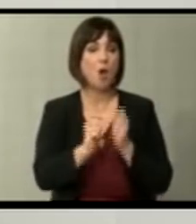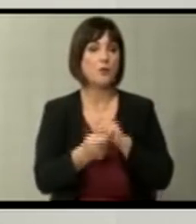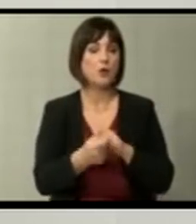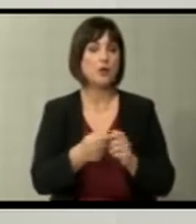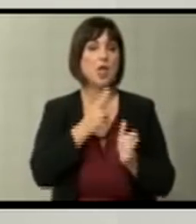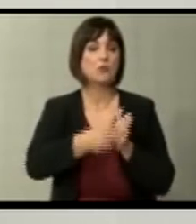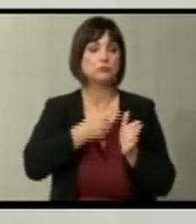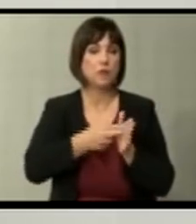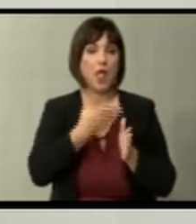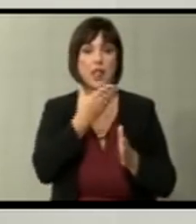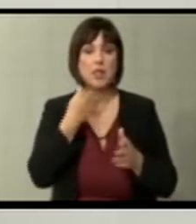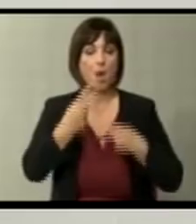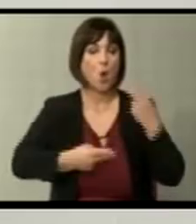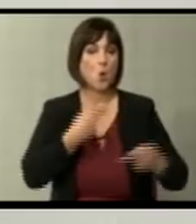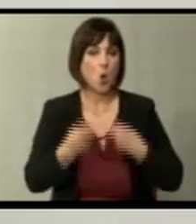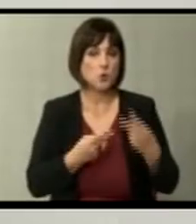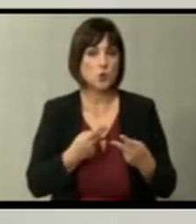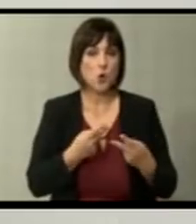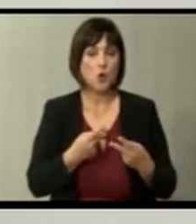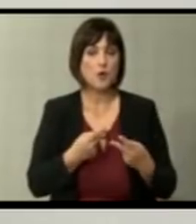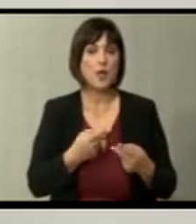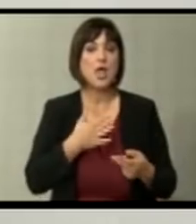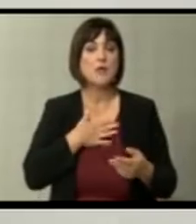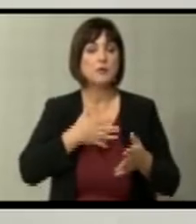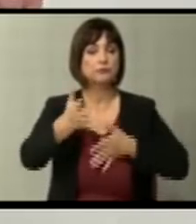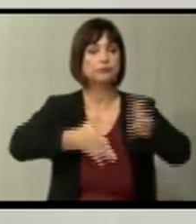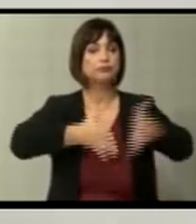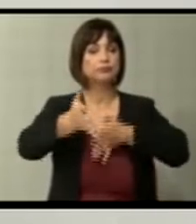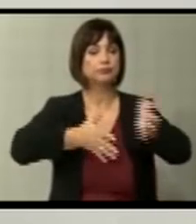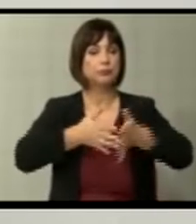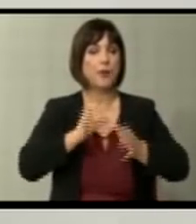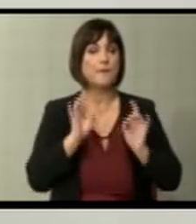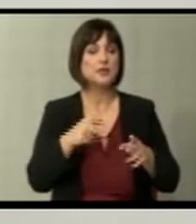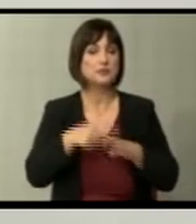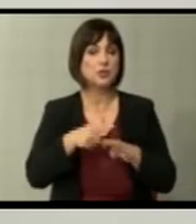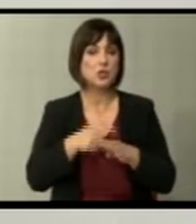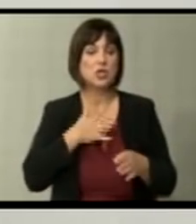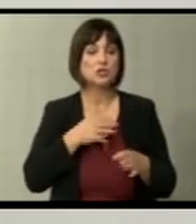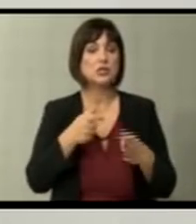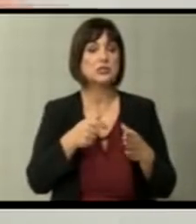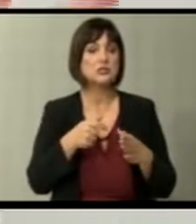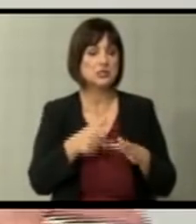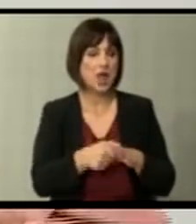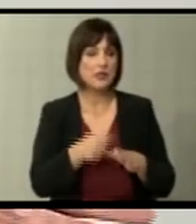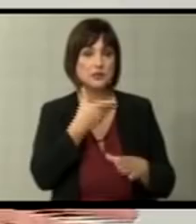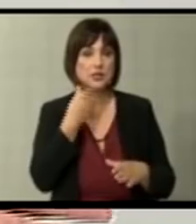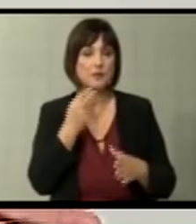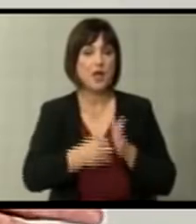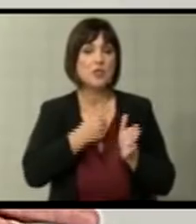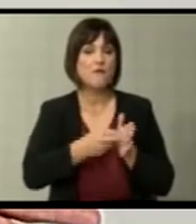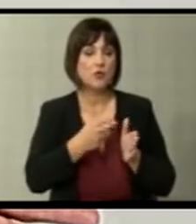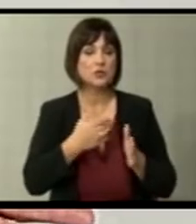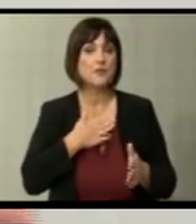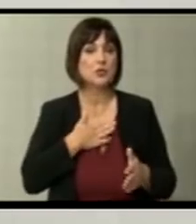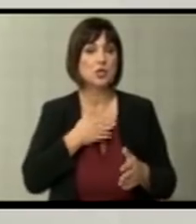окомотиви, нема контроли, има цвикулација на пречена на нашата страница, веќе нема ни возови мегу